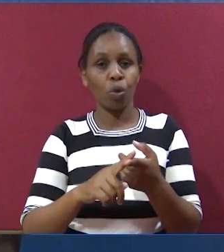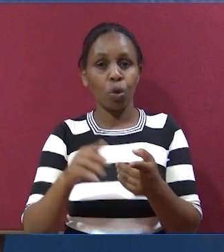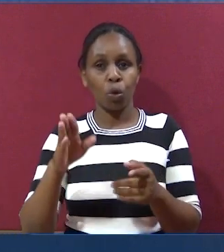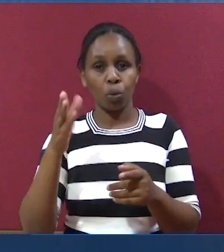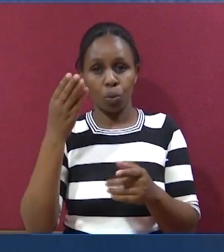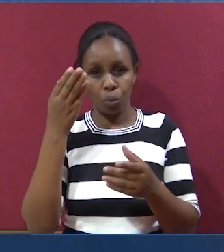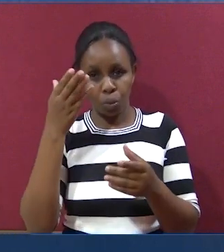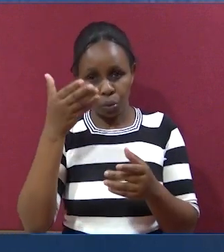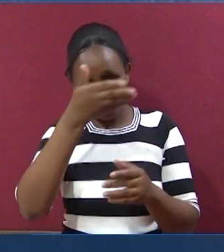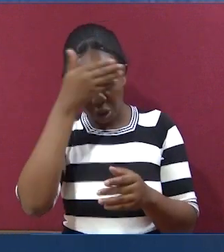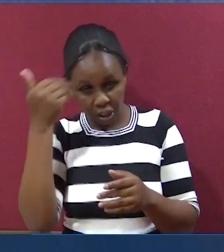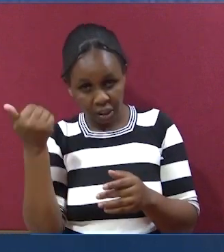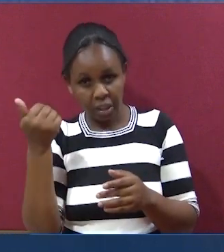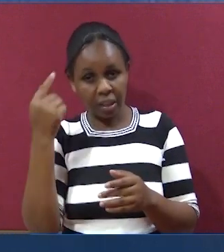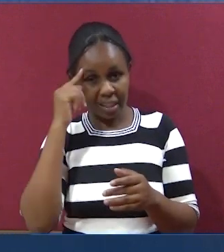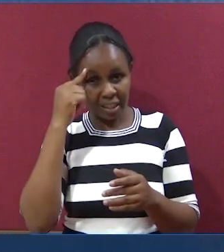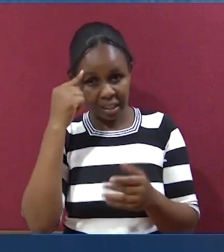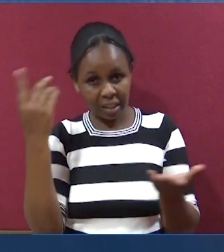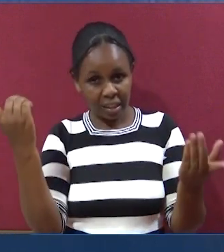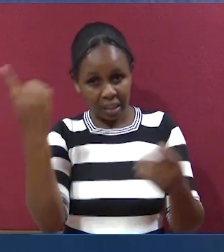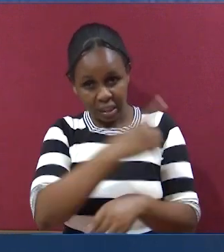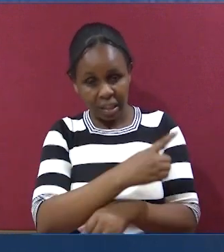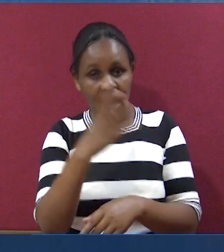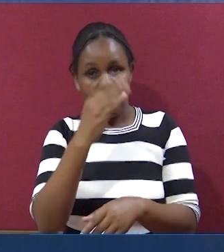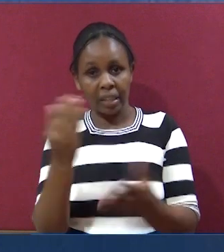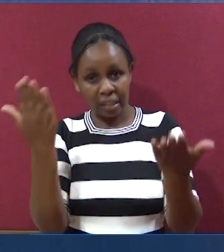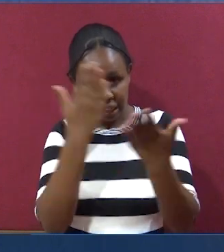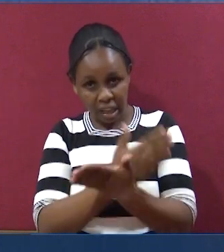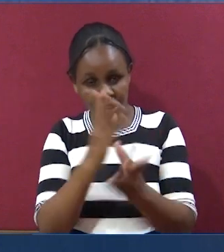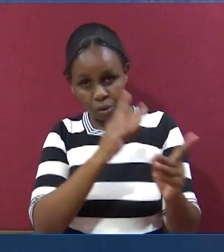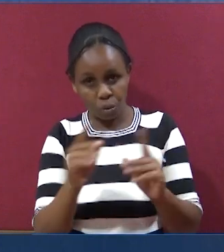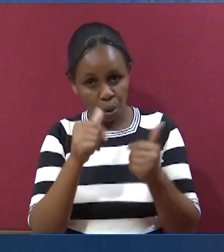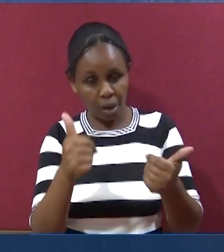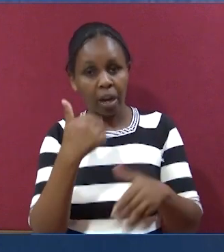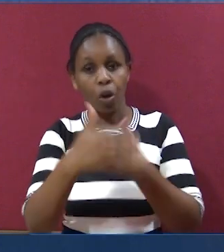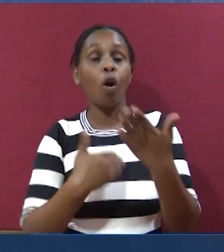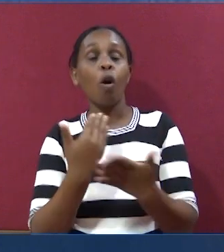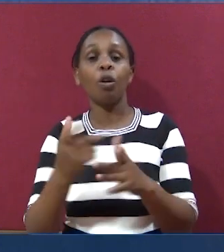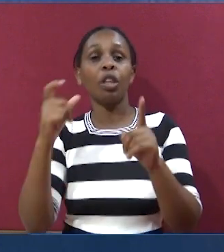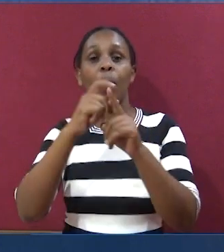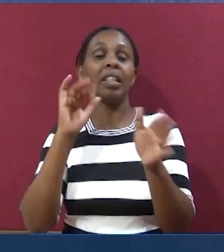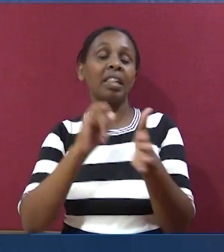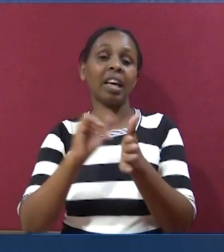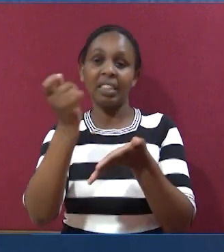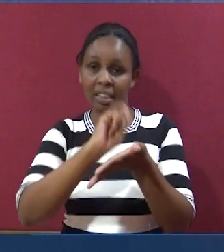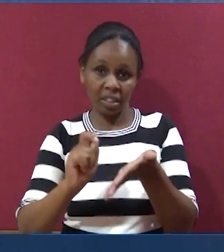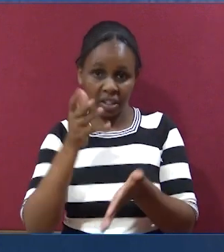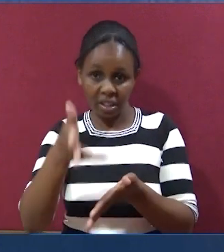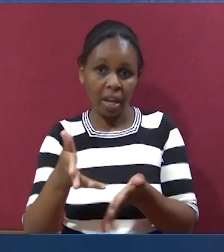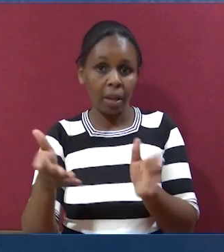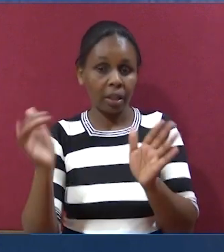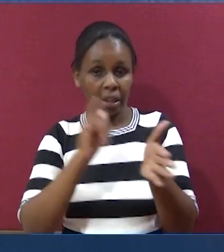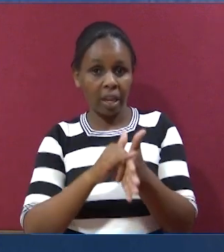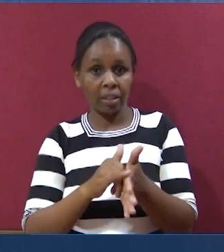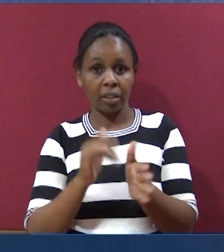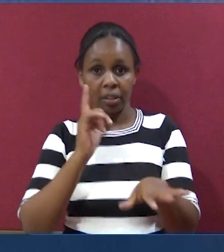kuyatafakari maneno yake, mchana, na usiku. Upate kuangalia, kutenda sawasawa, na maneno yote, yaliu